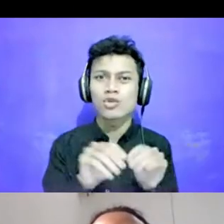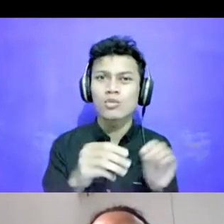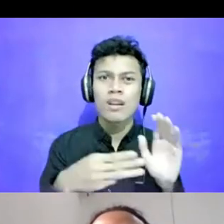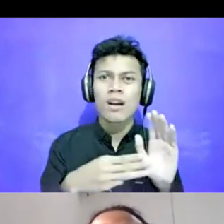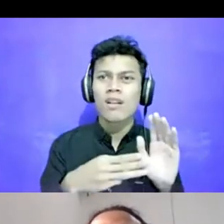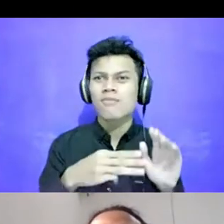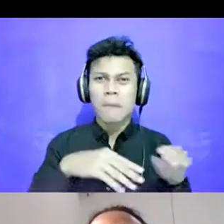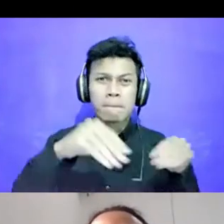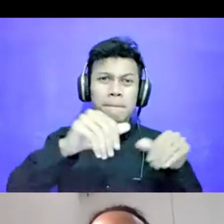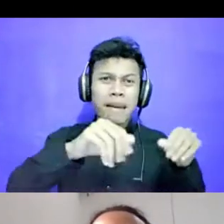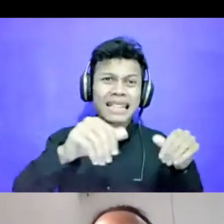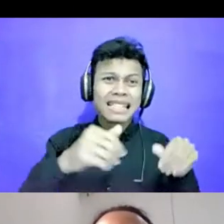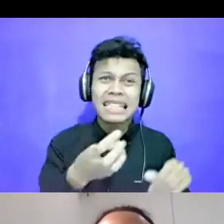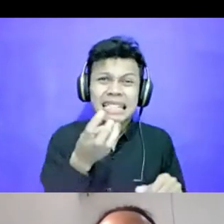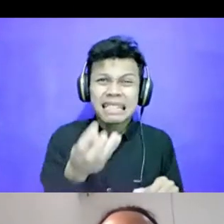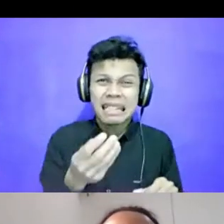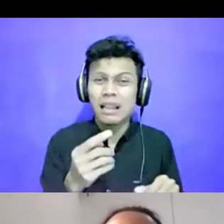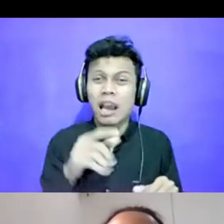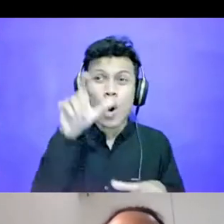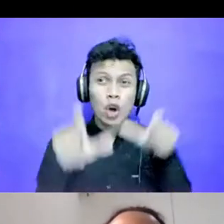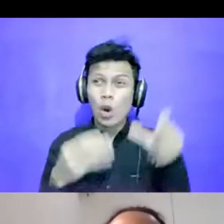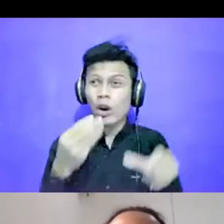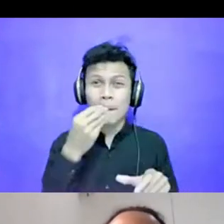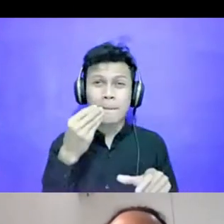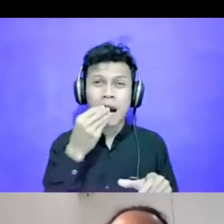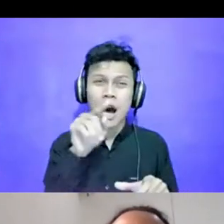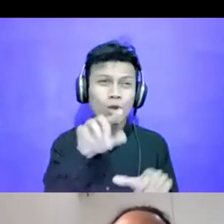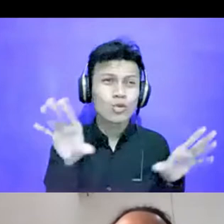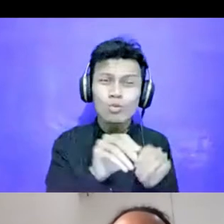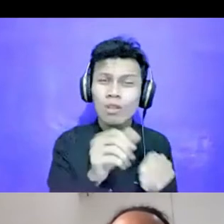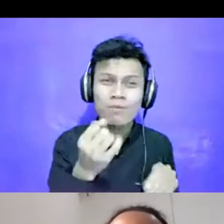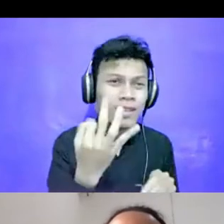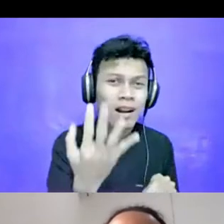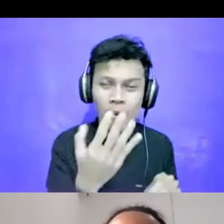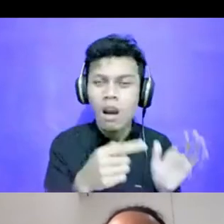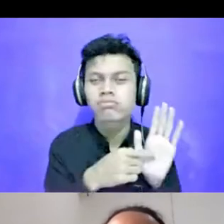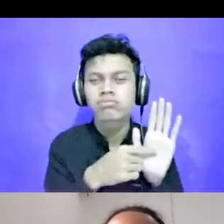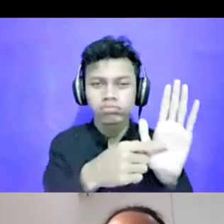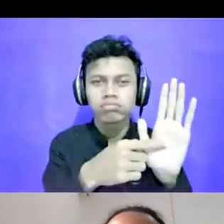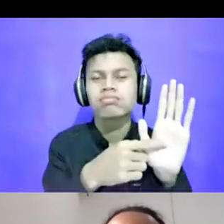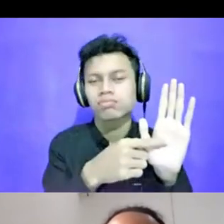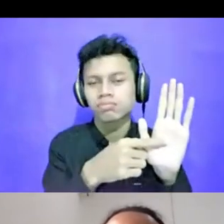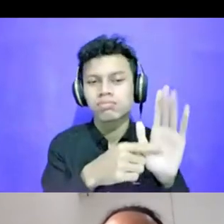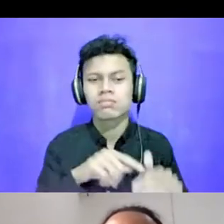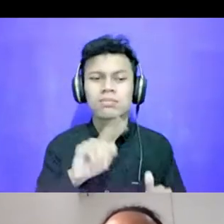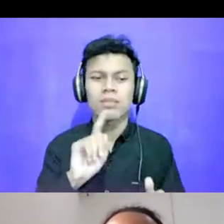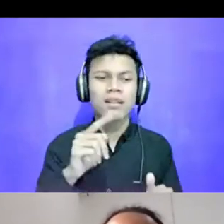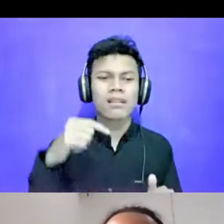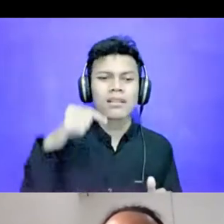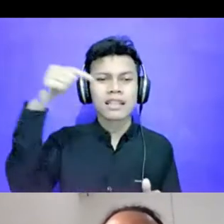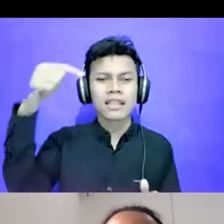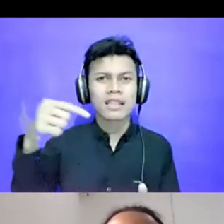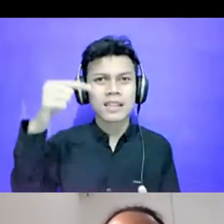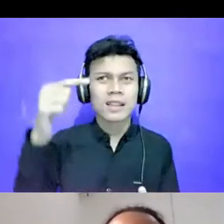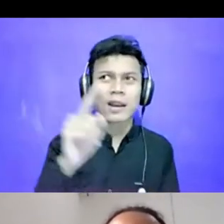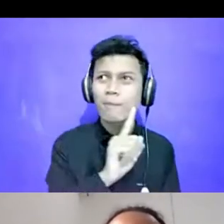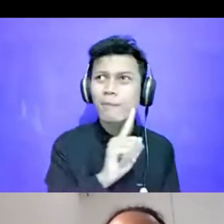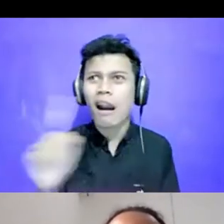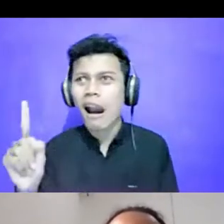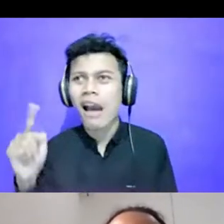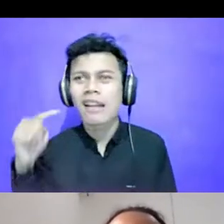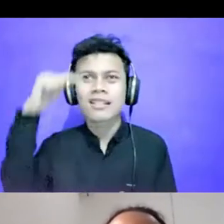Mikroplastik Yang Kita Makan Ada Every Week Every Month